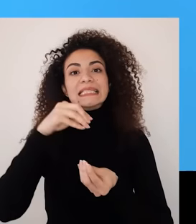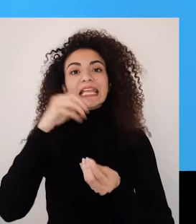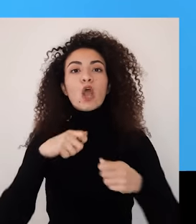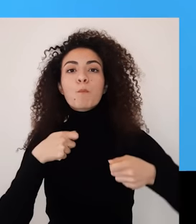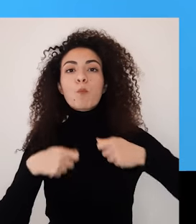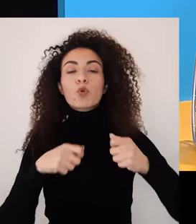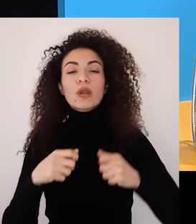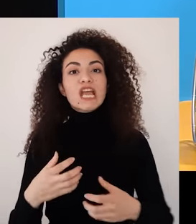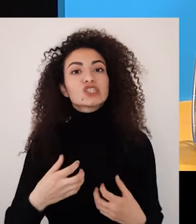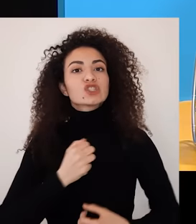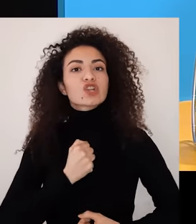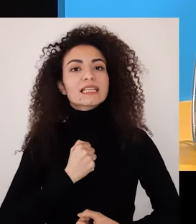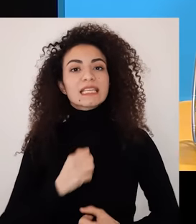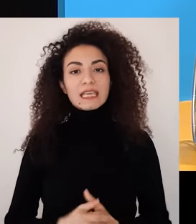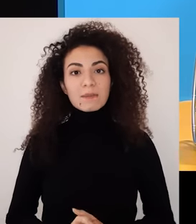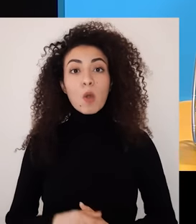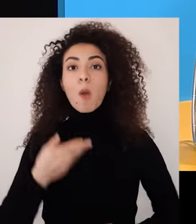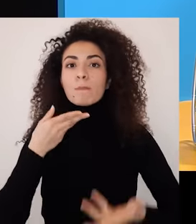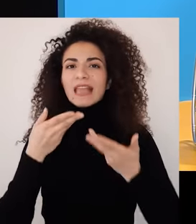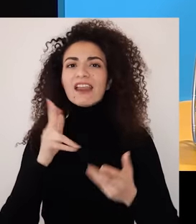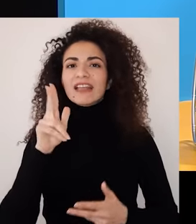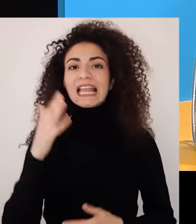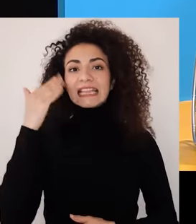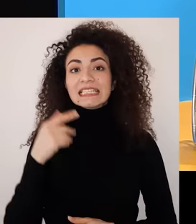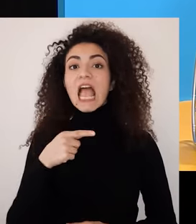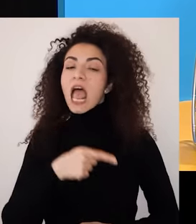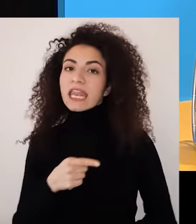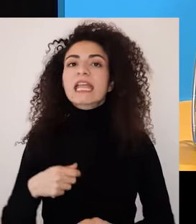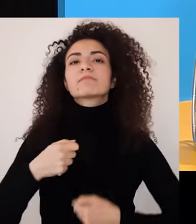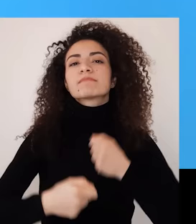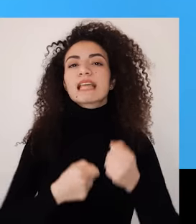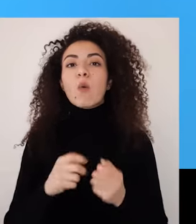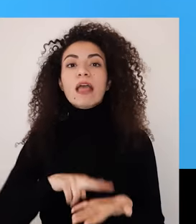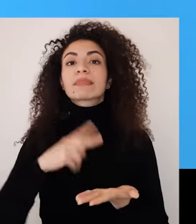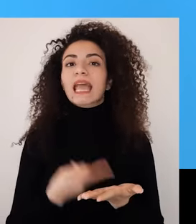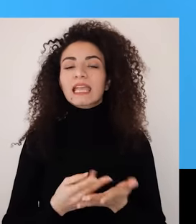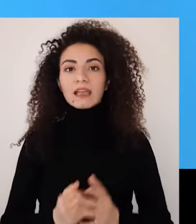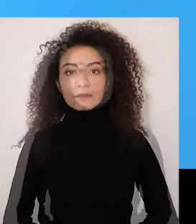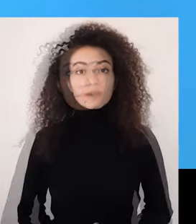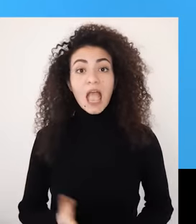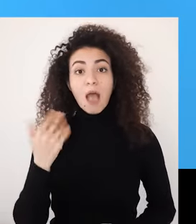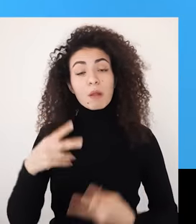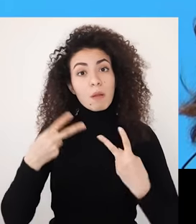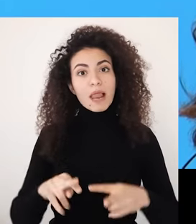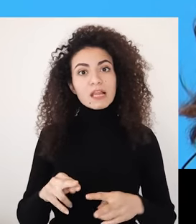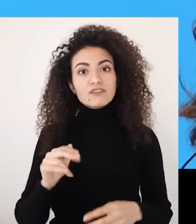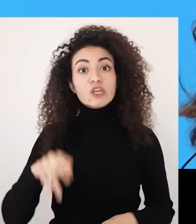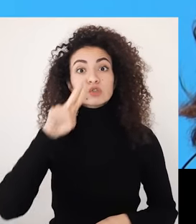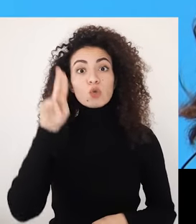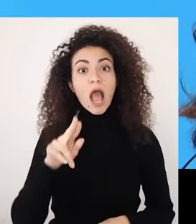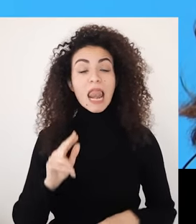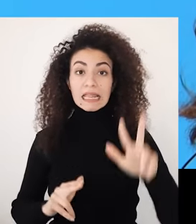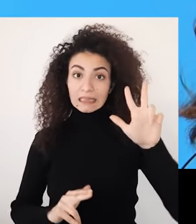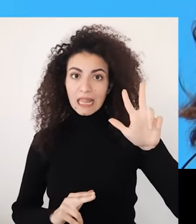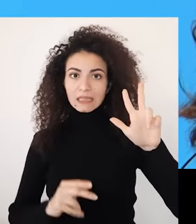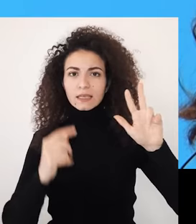التغيير المنشود ورح نتعرف على ثلاث نساء حققوا مسيرة التغيير ولكن قبل ما نبلش منذكر